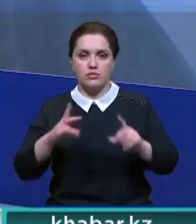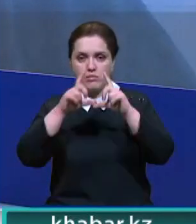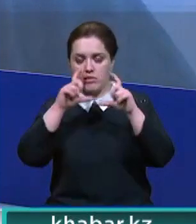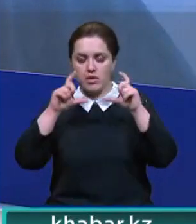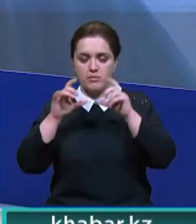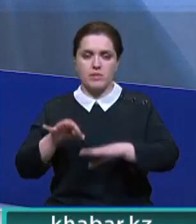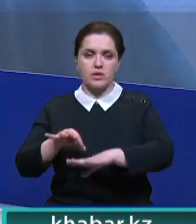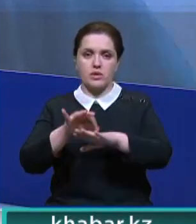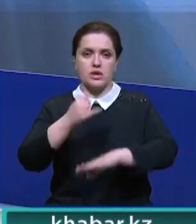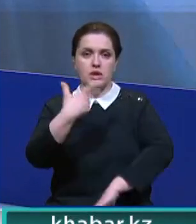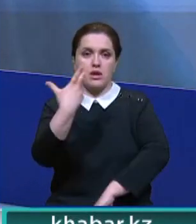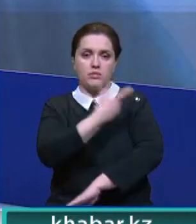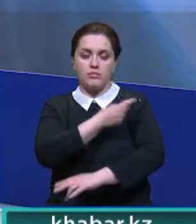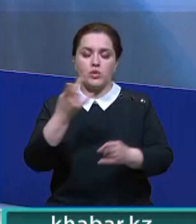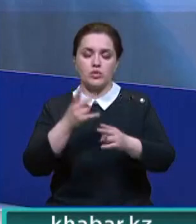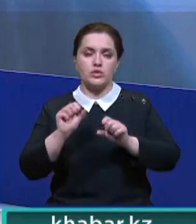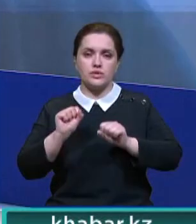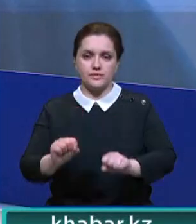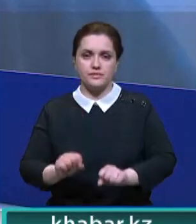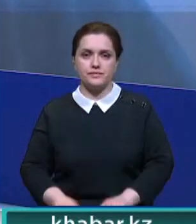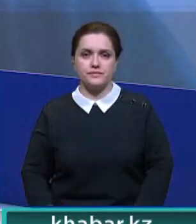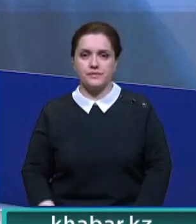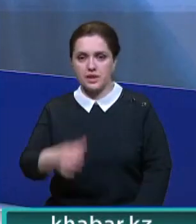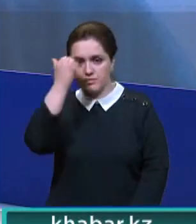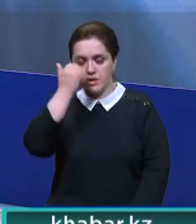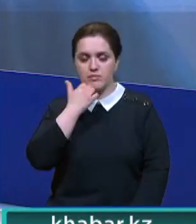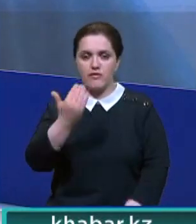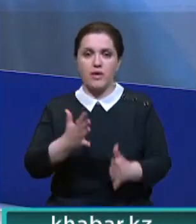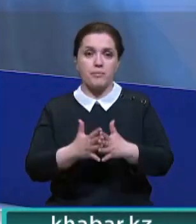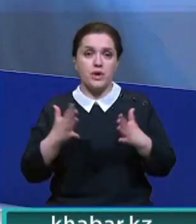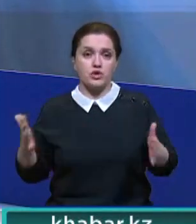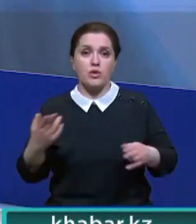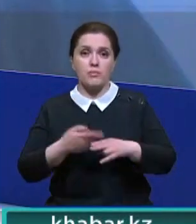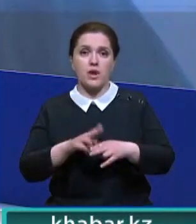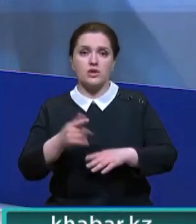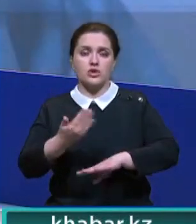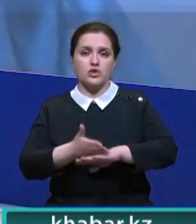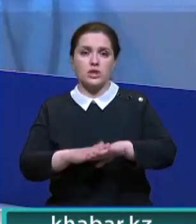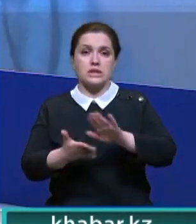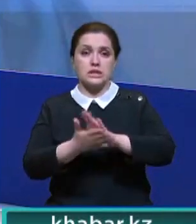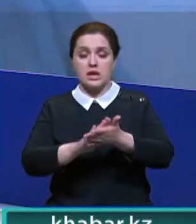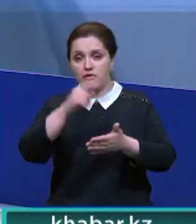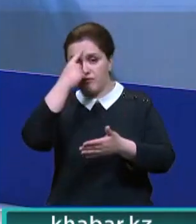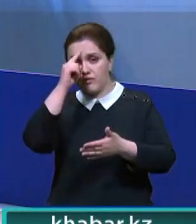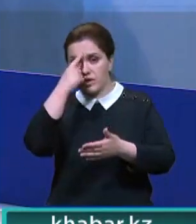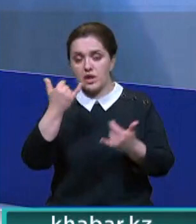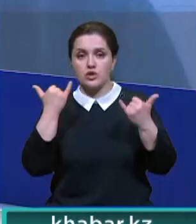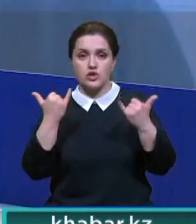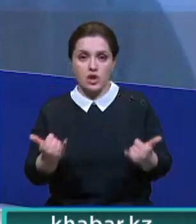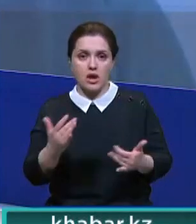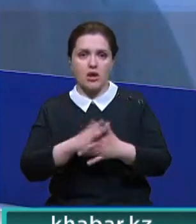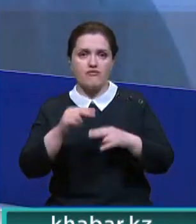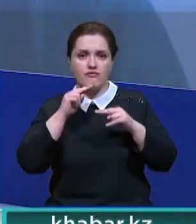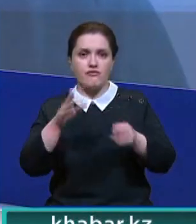маски, и вопрос вакцинации очень важен. Спасибо вам большое. Я напомню о катастрофической ситуации в Индии, которая сейчас